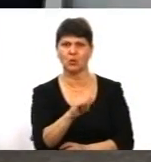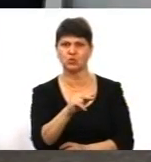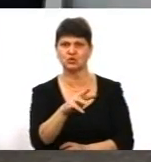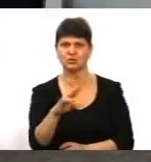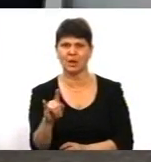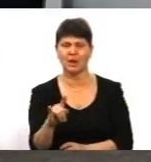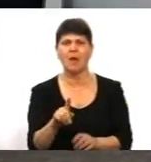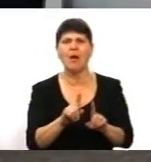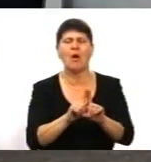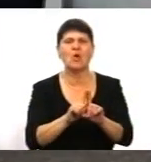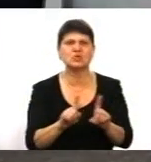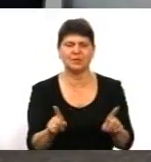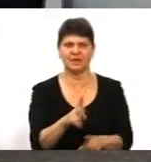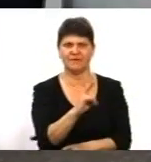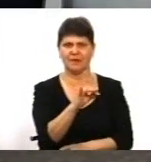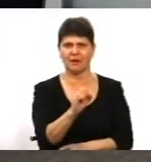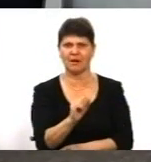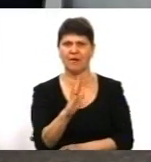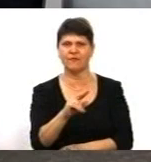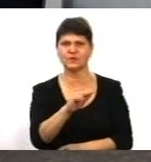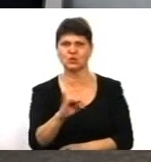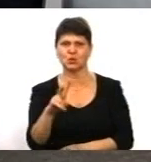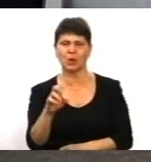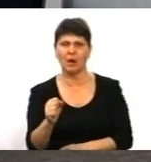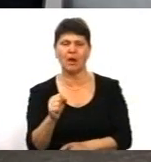які дуже серйозно, ви знаєте,